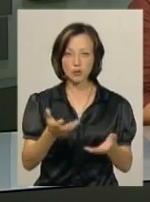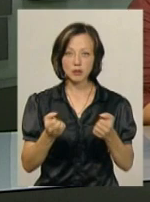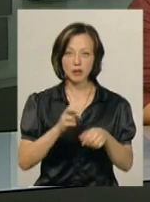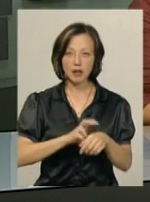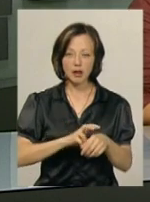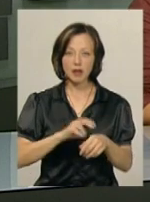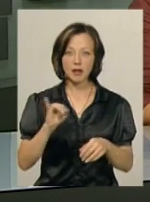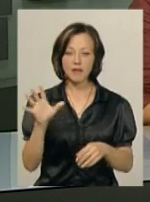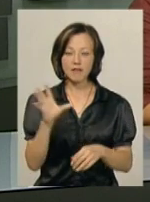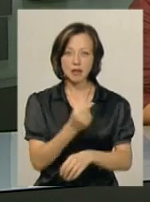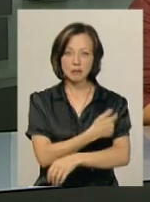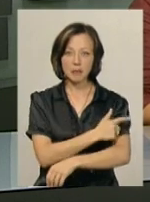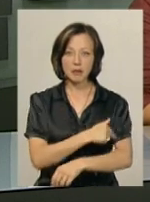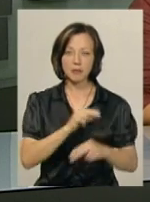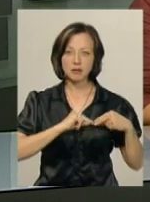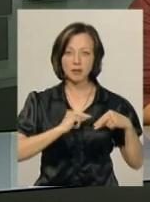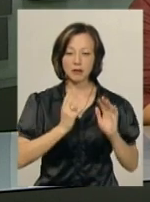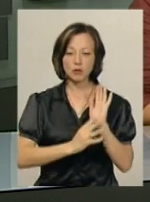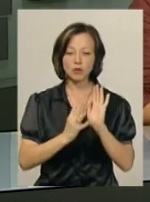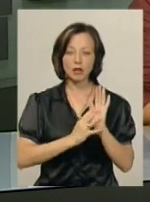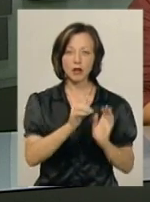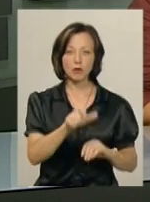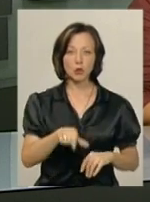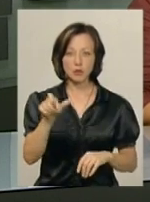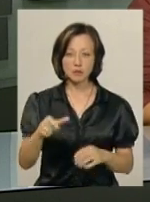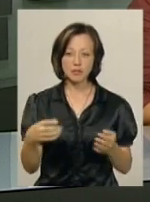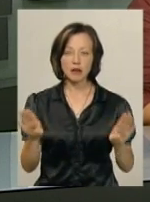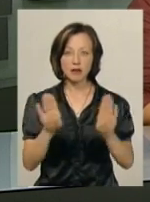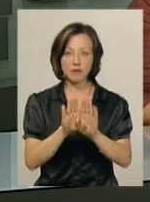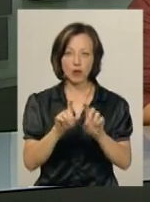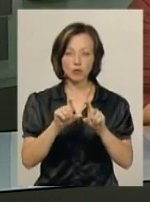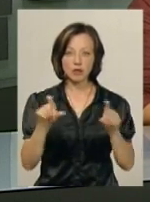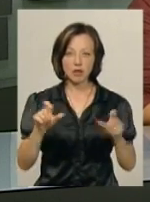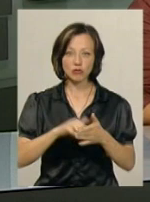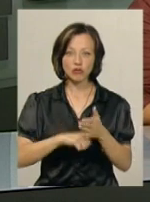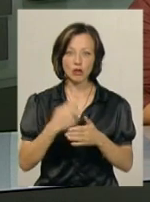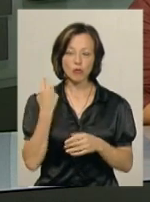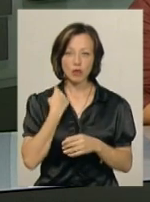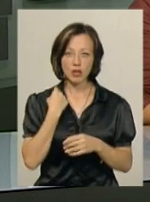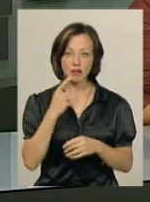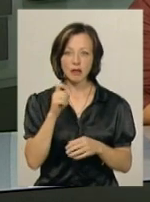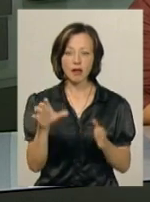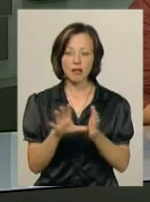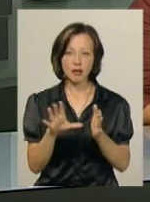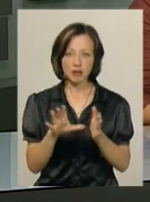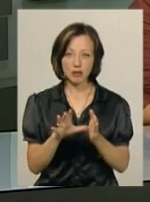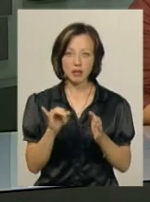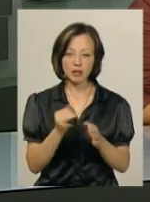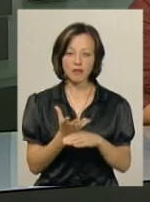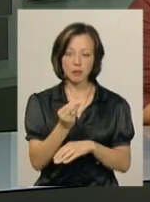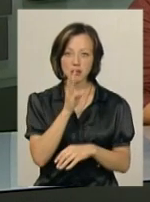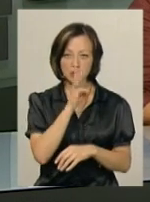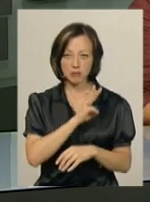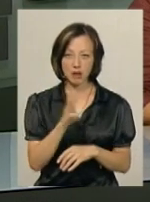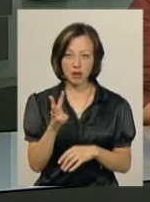лікарі та увесь медперсонал – це 99 осіб. Закривають медичний закорд через борги за енергоносії та із виплати